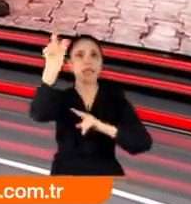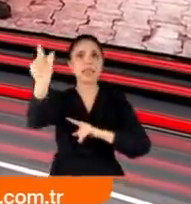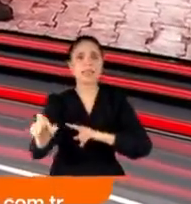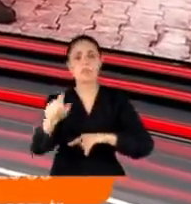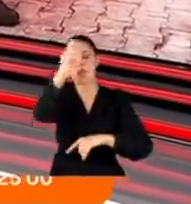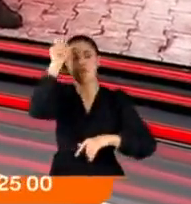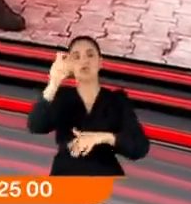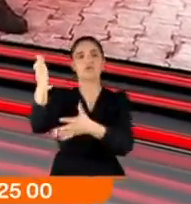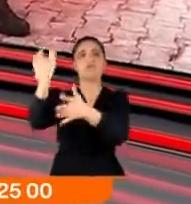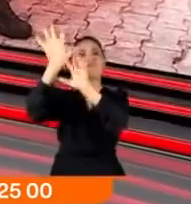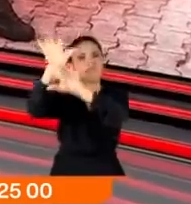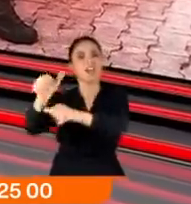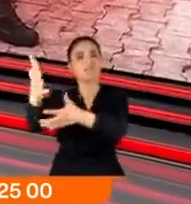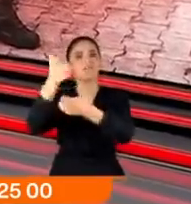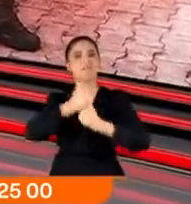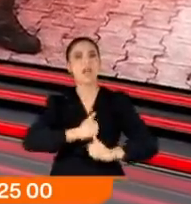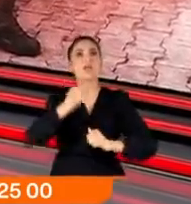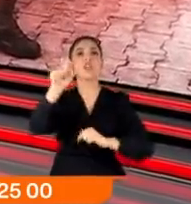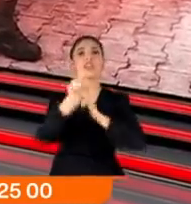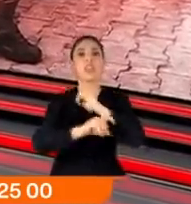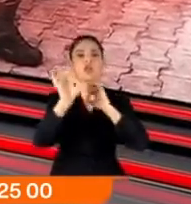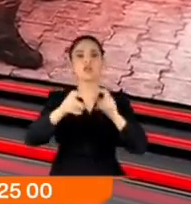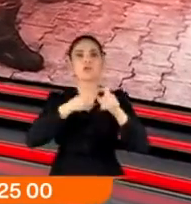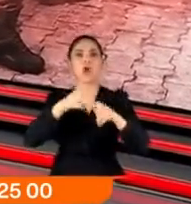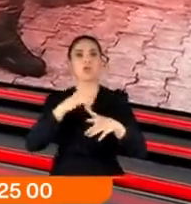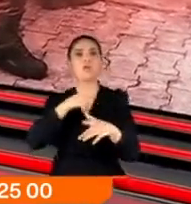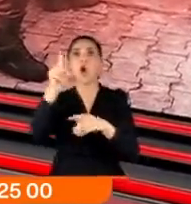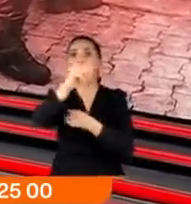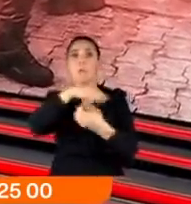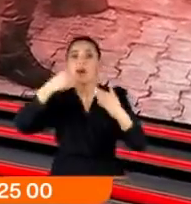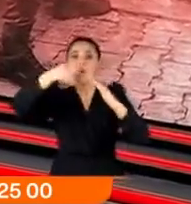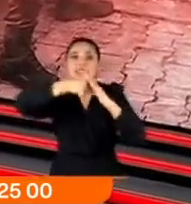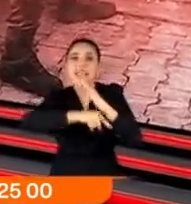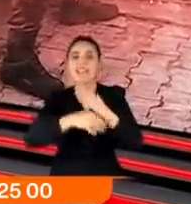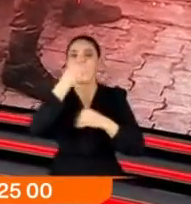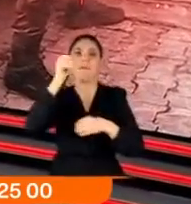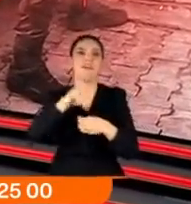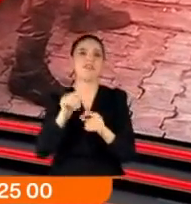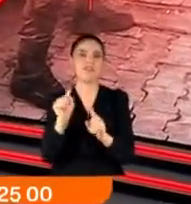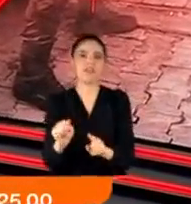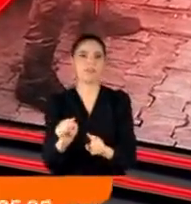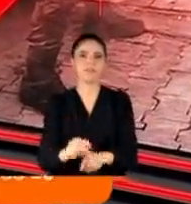Türkiye'ye getirdi yakalayıp. Terörist şimdi sorguda nefes kesen operasyonun detayları ise haberde.